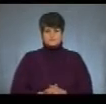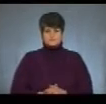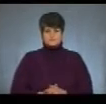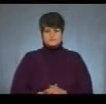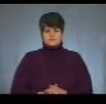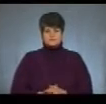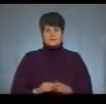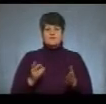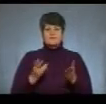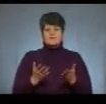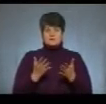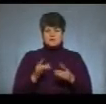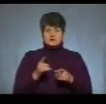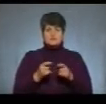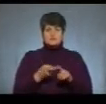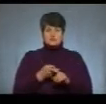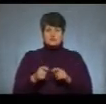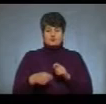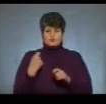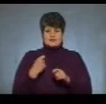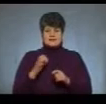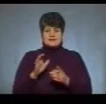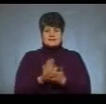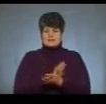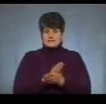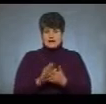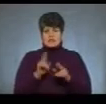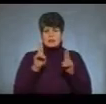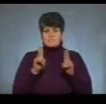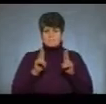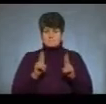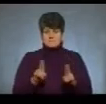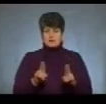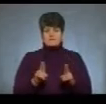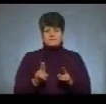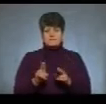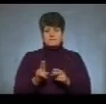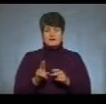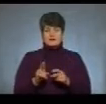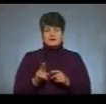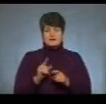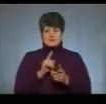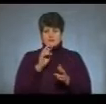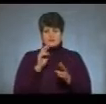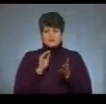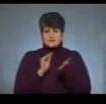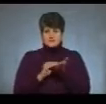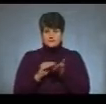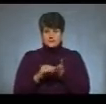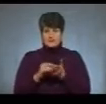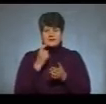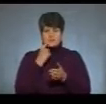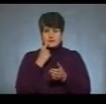Встановлено, що через порушення санітарних правил комірником дитсадка, немарковані курячі яйця без супровідних документів,